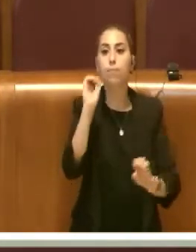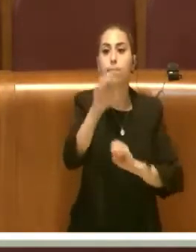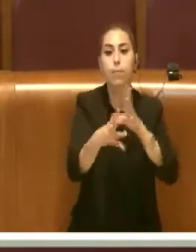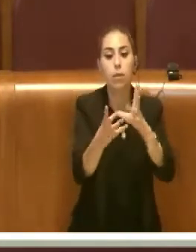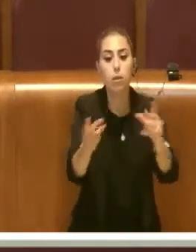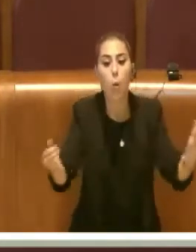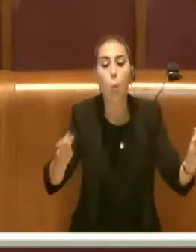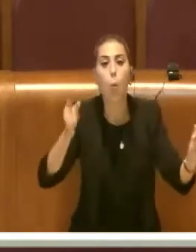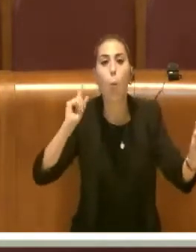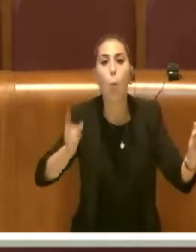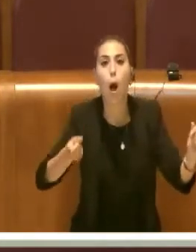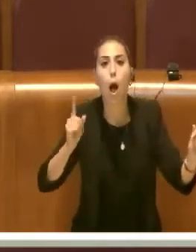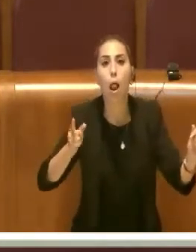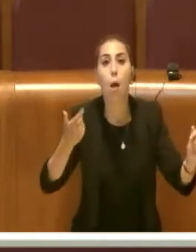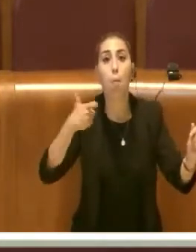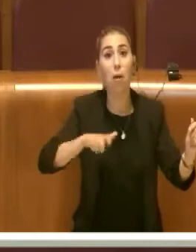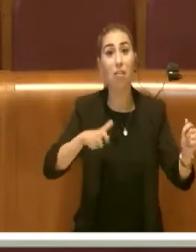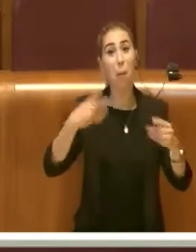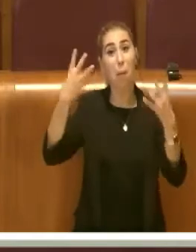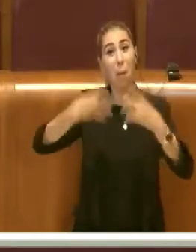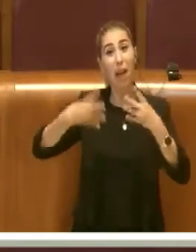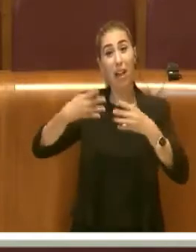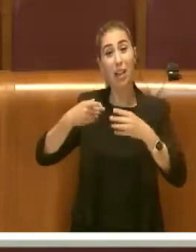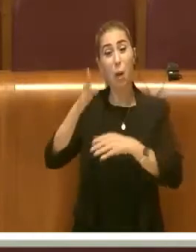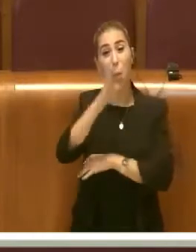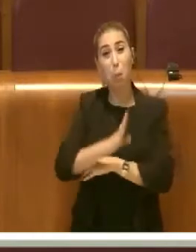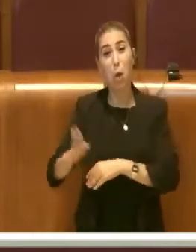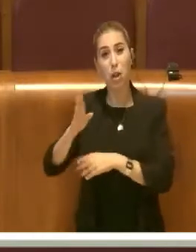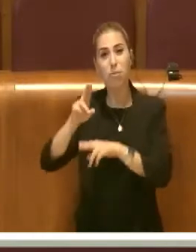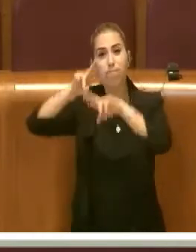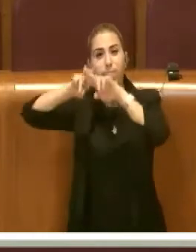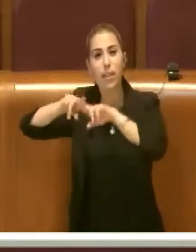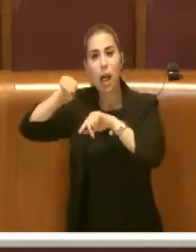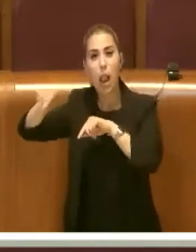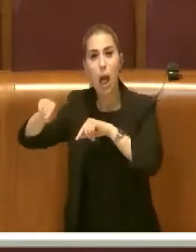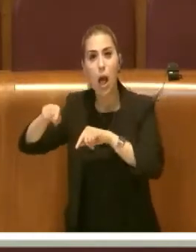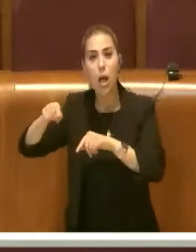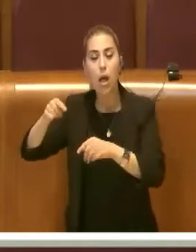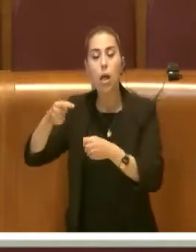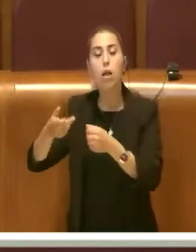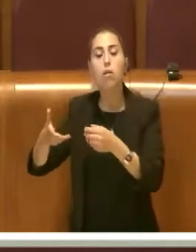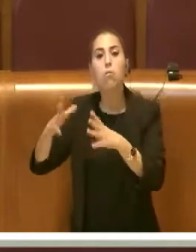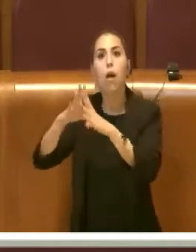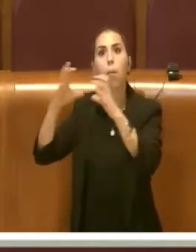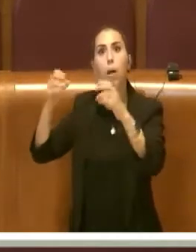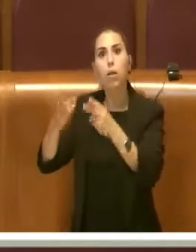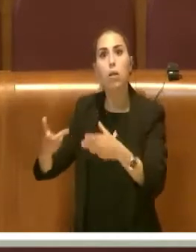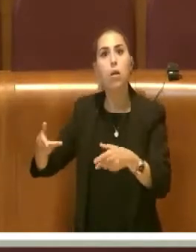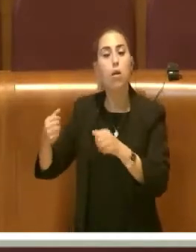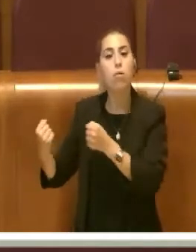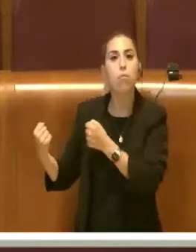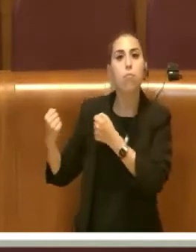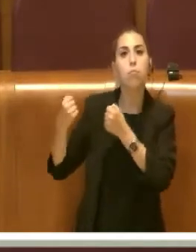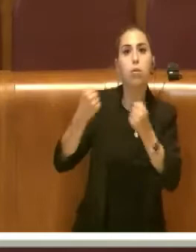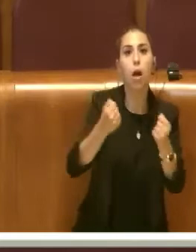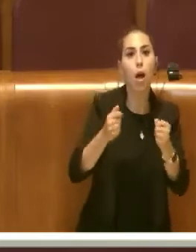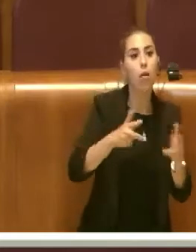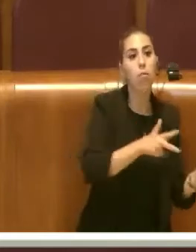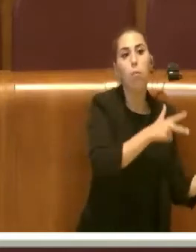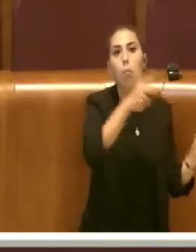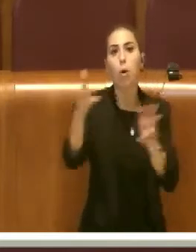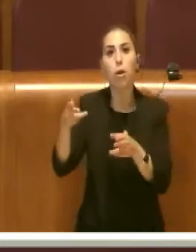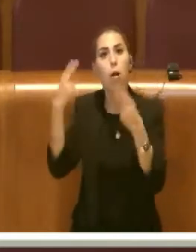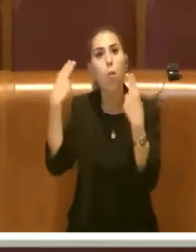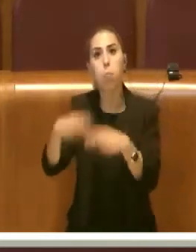impianti di trattamento meccanico-biologico rimangono gli impianti, gli impianti si rimiempiono e i camion non possono entrare a scaricare,